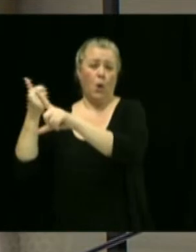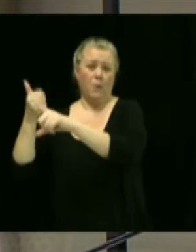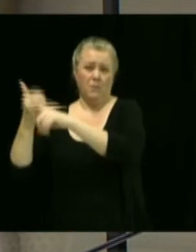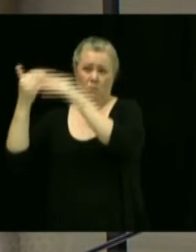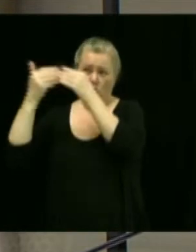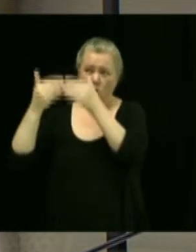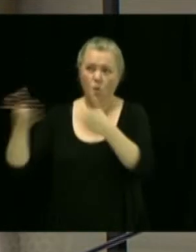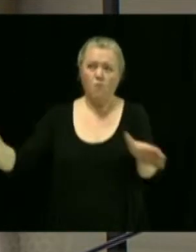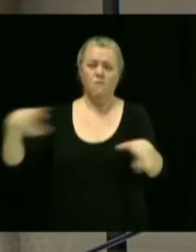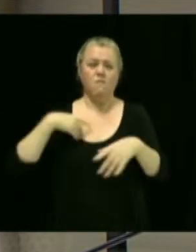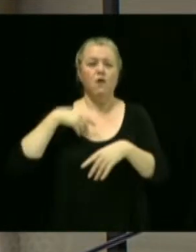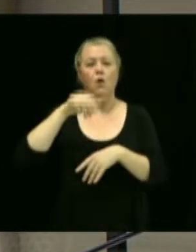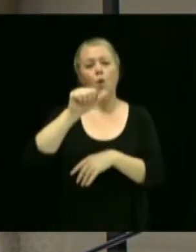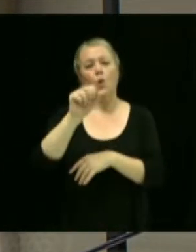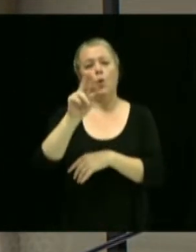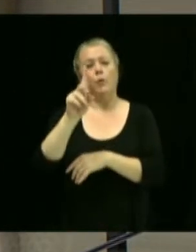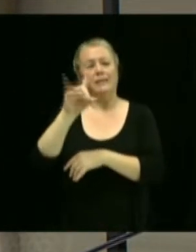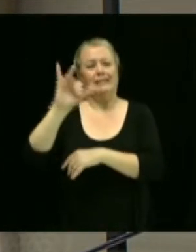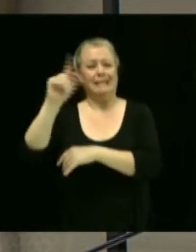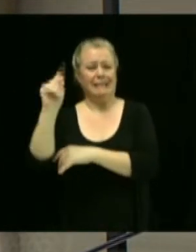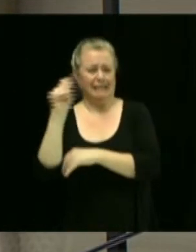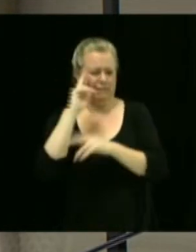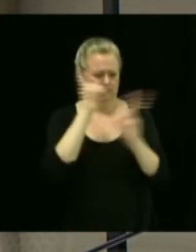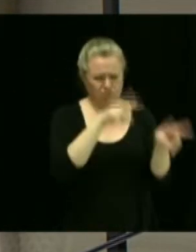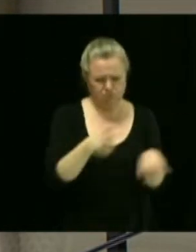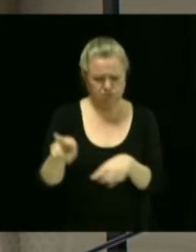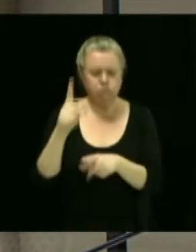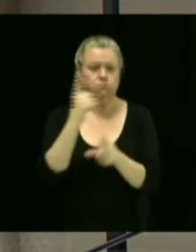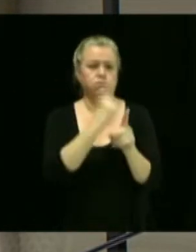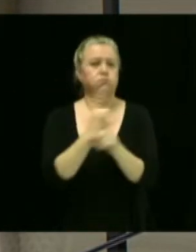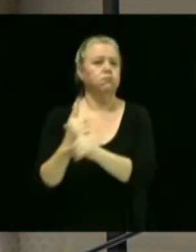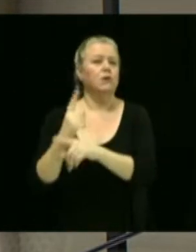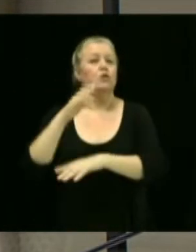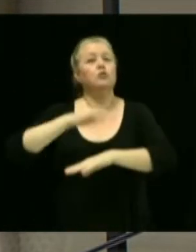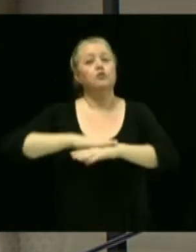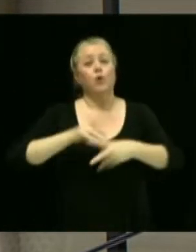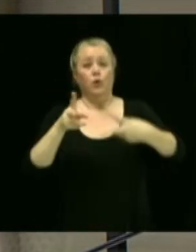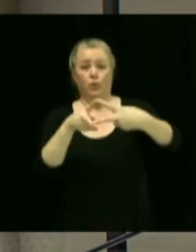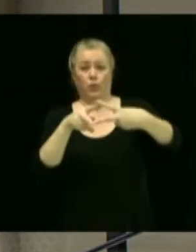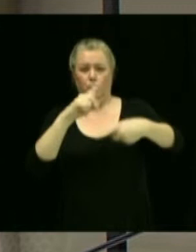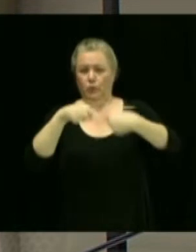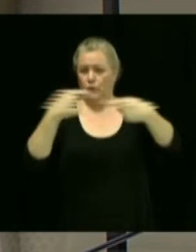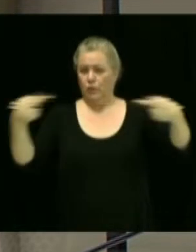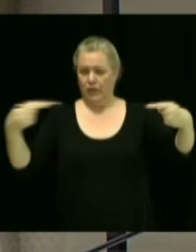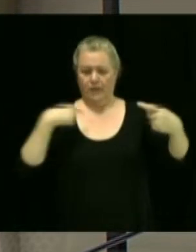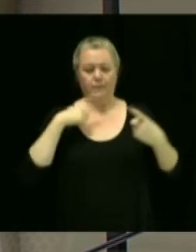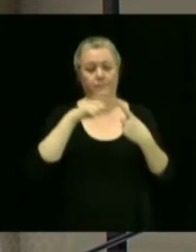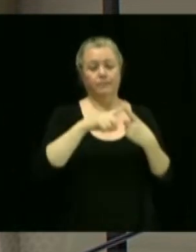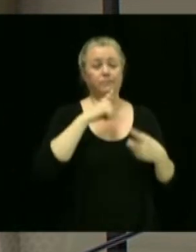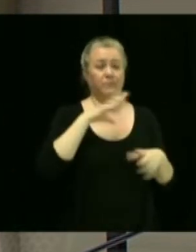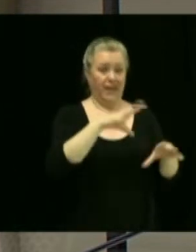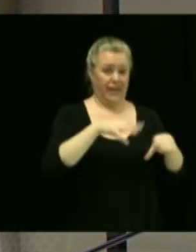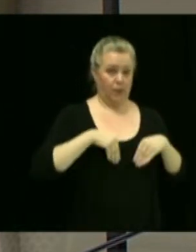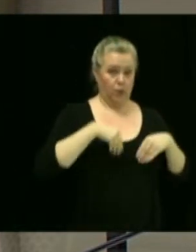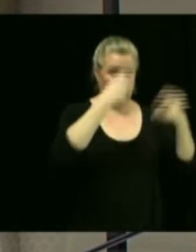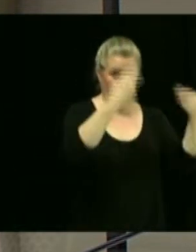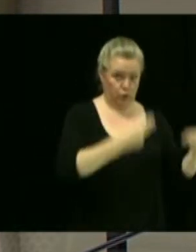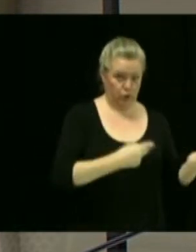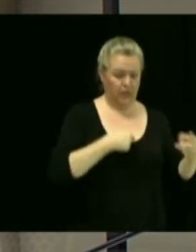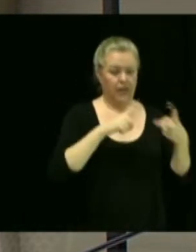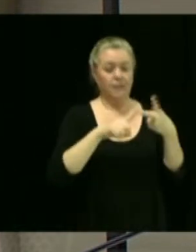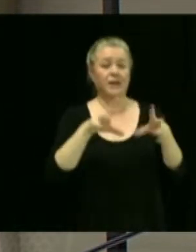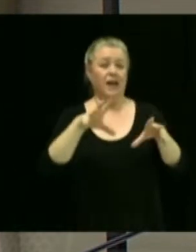sur deux éléments, c'est-dire les processus d'adoption du budget et l'adoption du programme triennal d'immobilisation, comme vous l'avez fait, État.